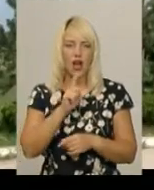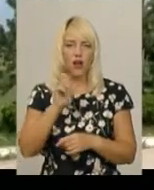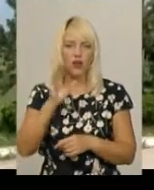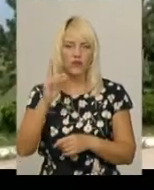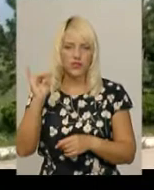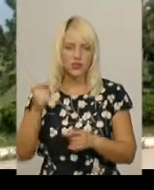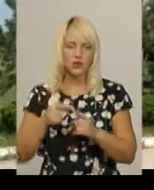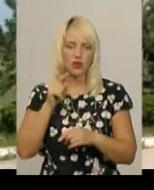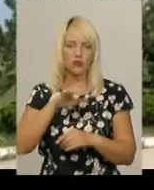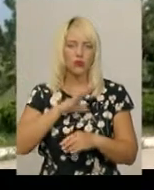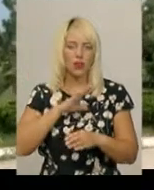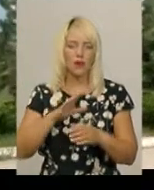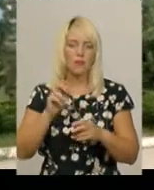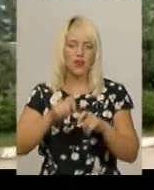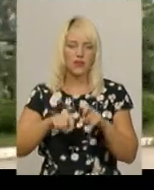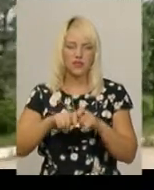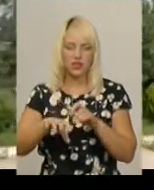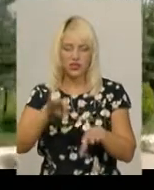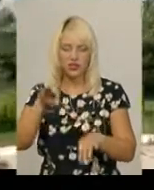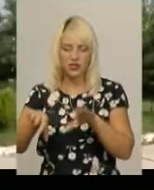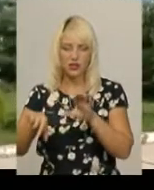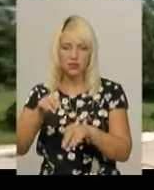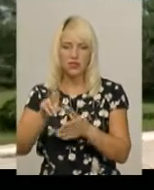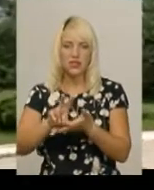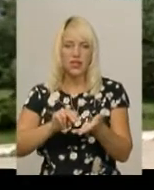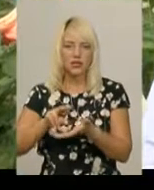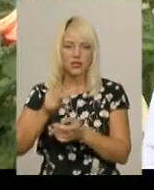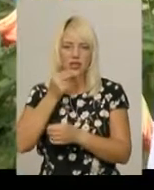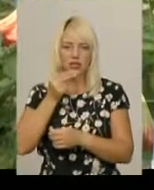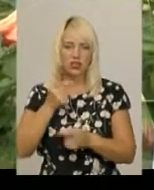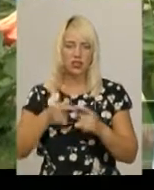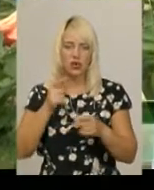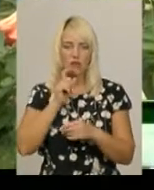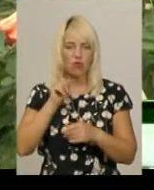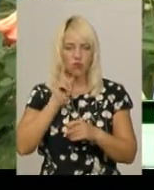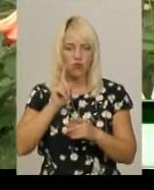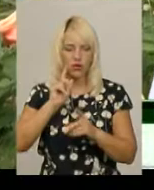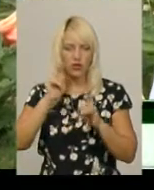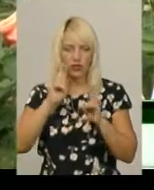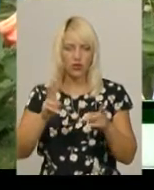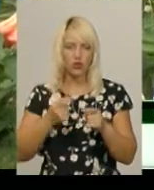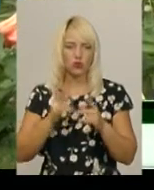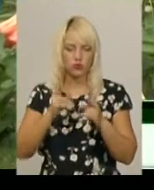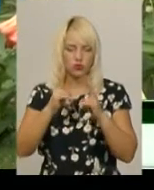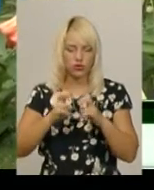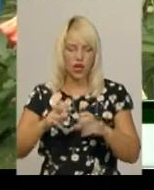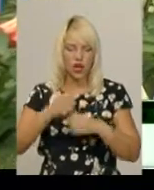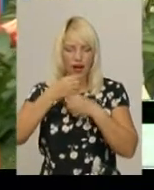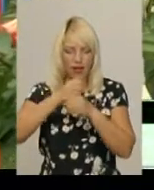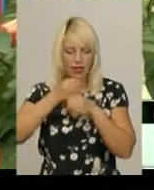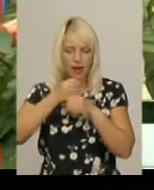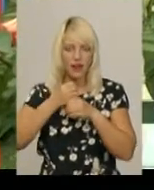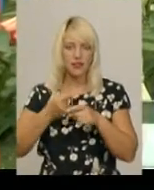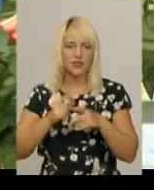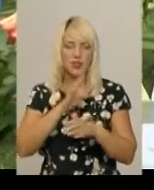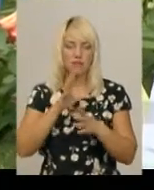уже відбулася перевірка і відібрано зразки їжі. Детали поки що невідомо, роблять аналізи, роблять проекспертизи, слідчі дії. Біждетальний коментар зможете